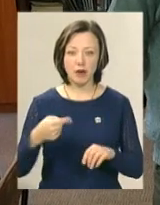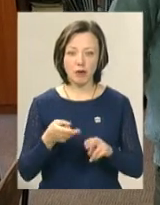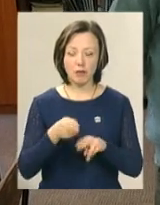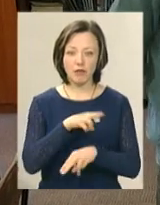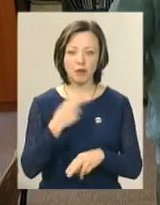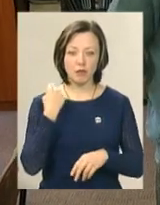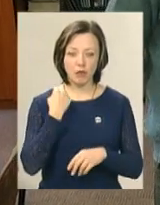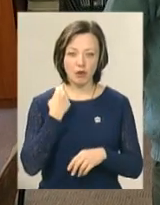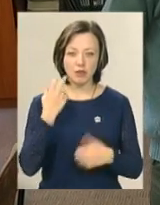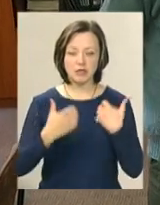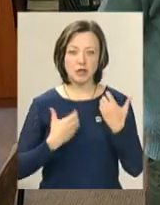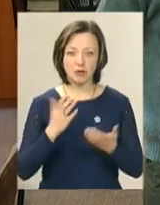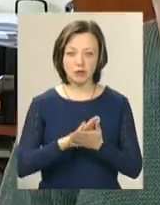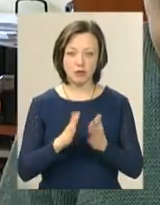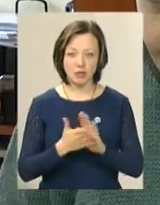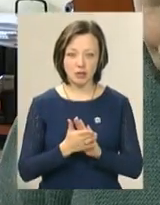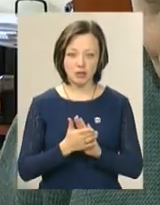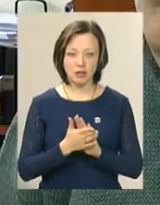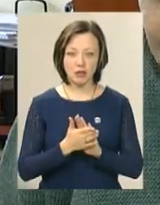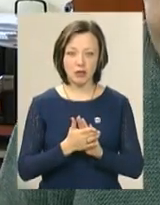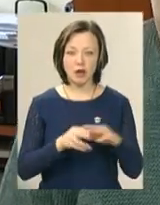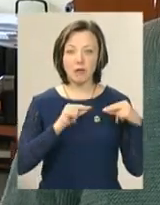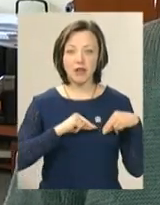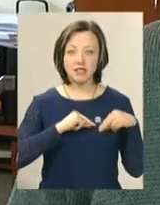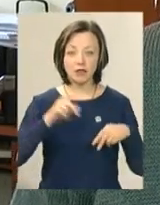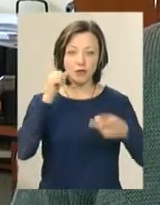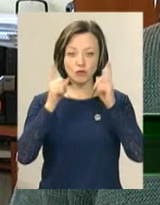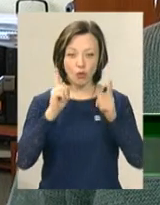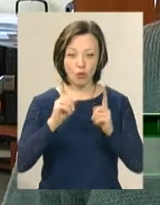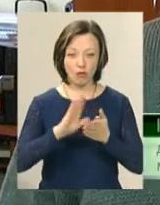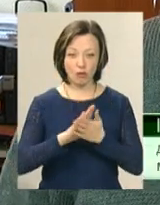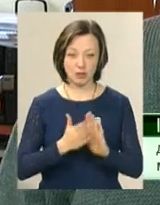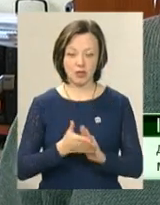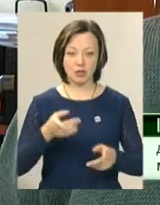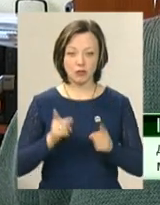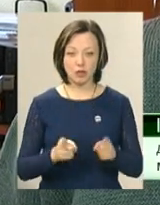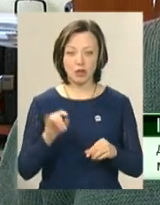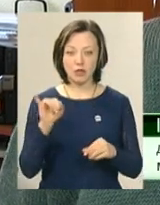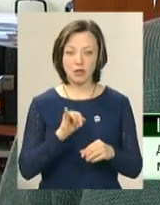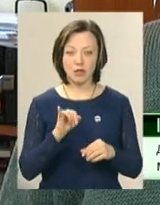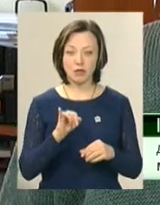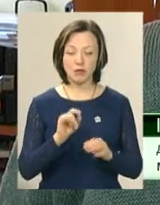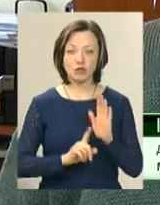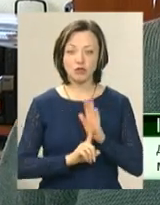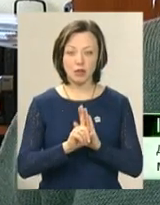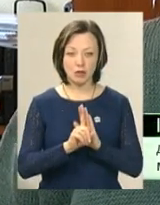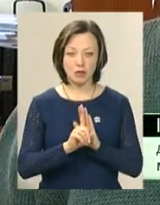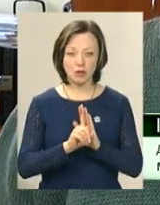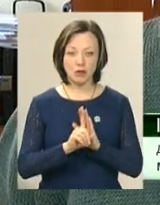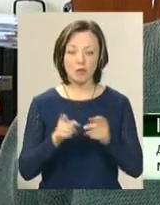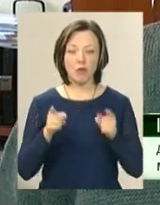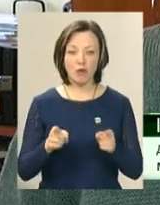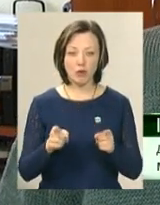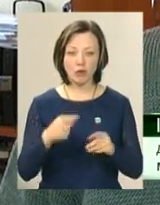повернення боргу, у стресовому стані. Працівник в шоковому стані, звичайно, і починали з